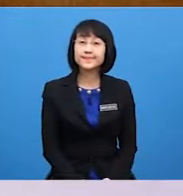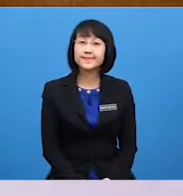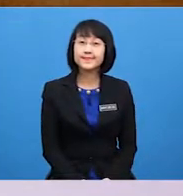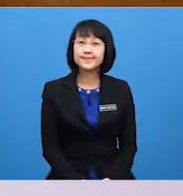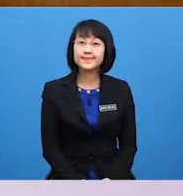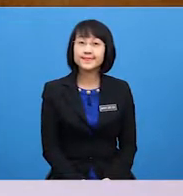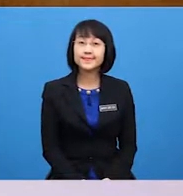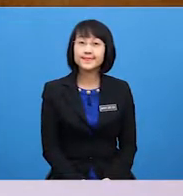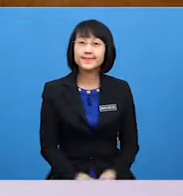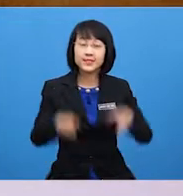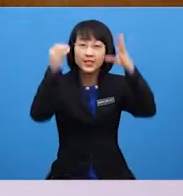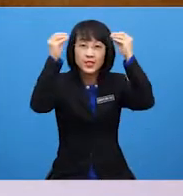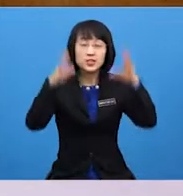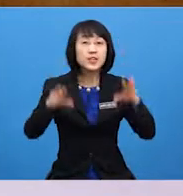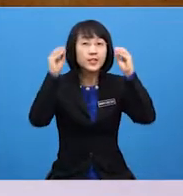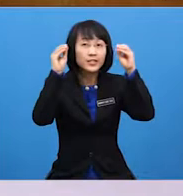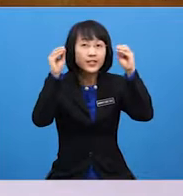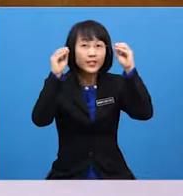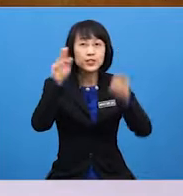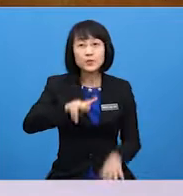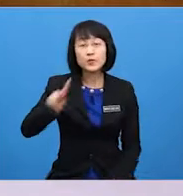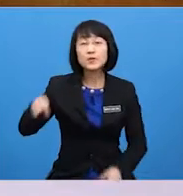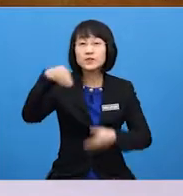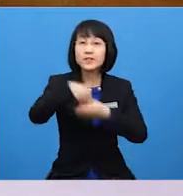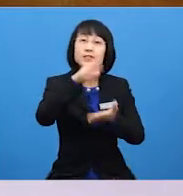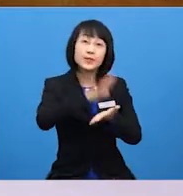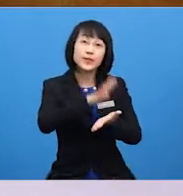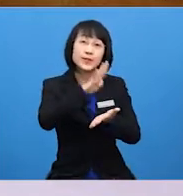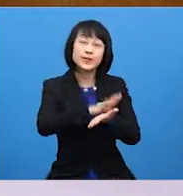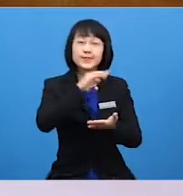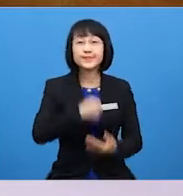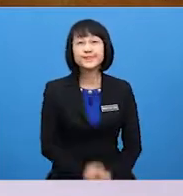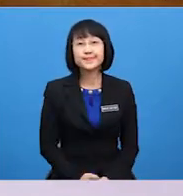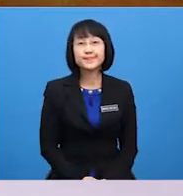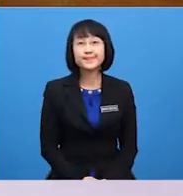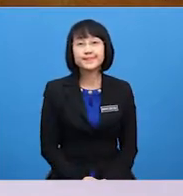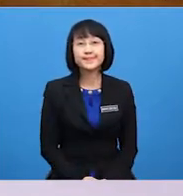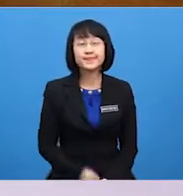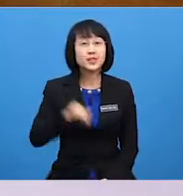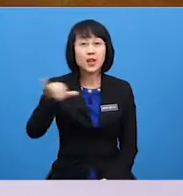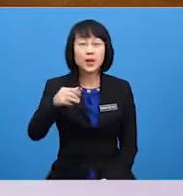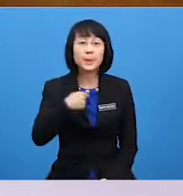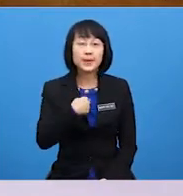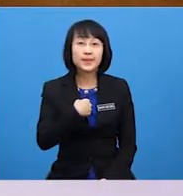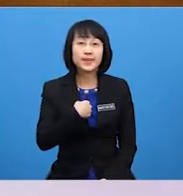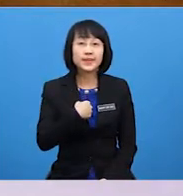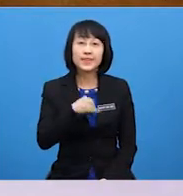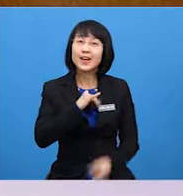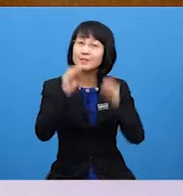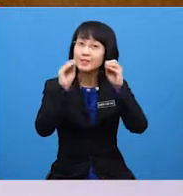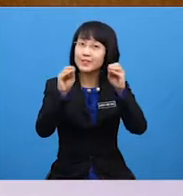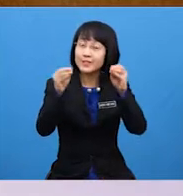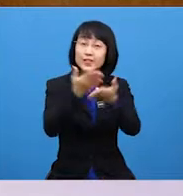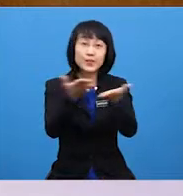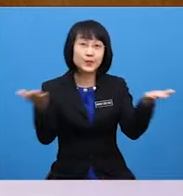Teacher teaches pupils in school Like me, I'm teaching you